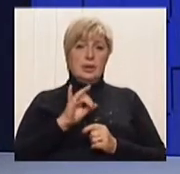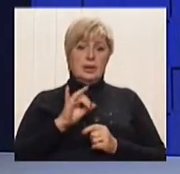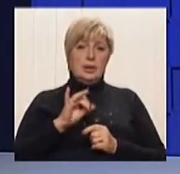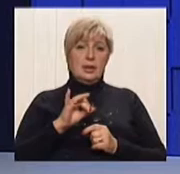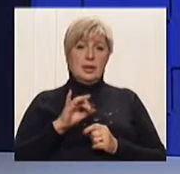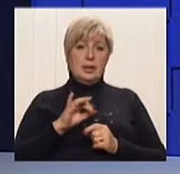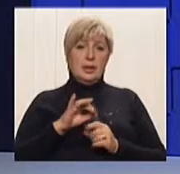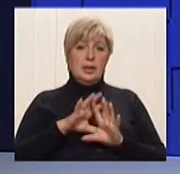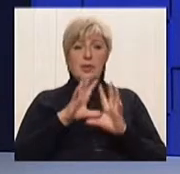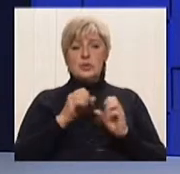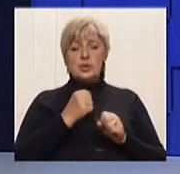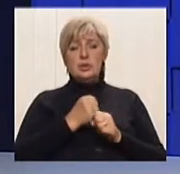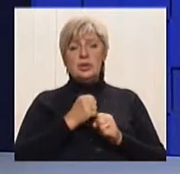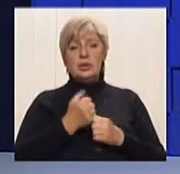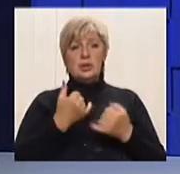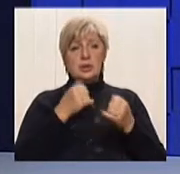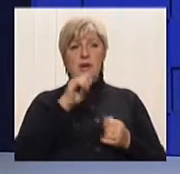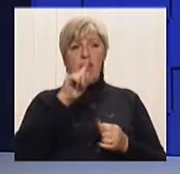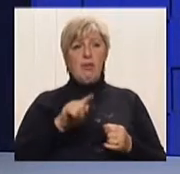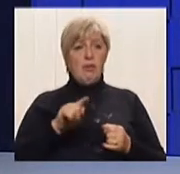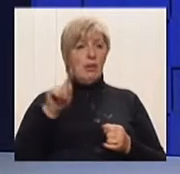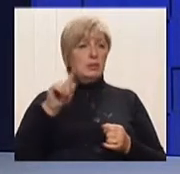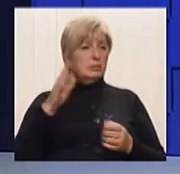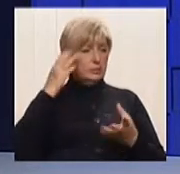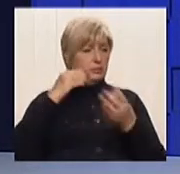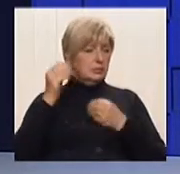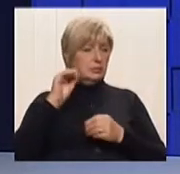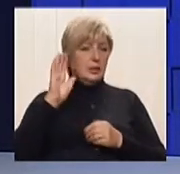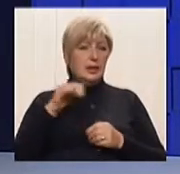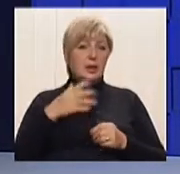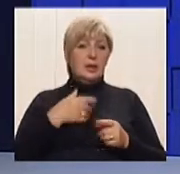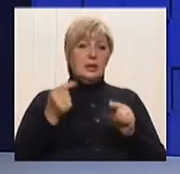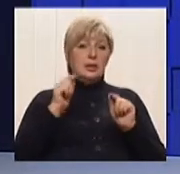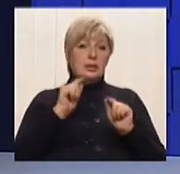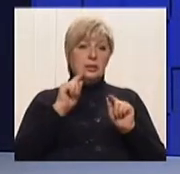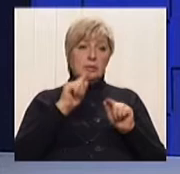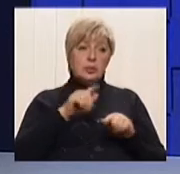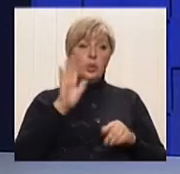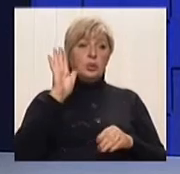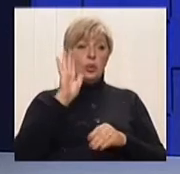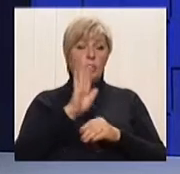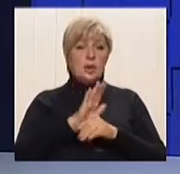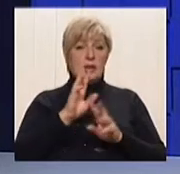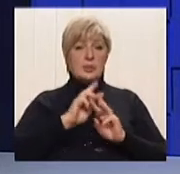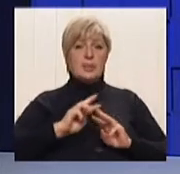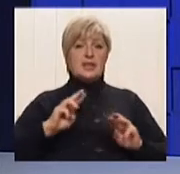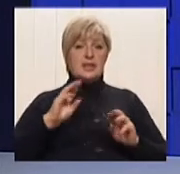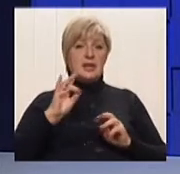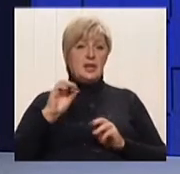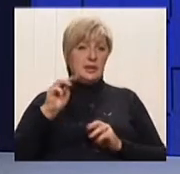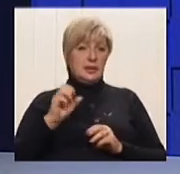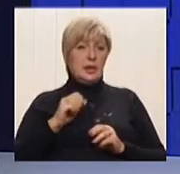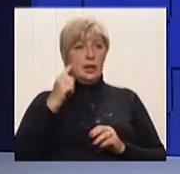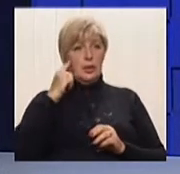в основному делалось для галочки. Ну, вот та іниціатива, яка зараз у Каз президента стартовала, я надеюсь, що-то